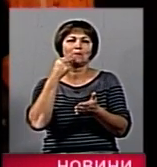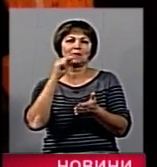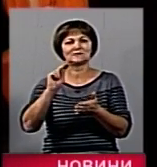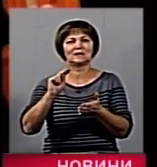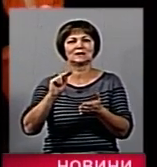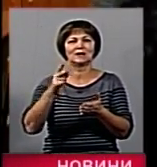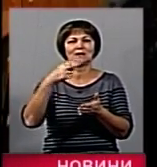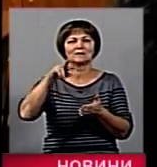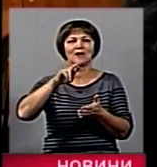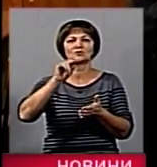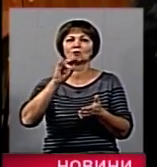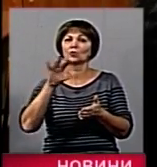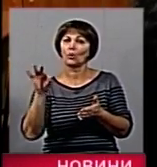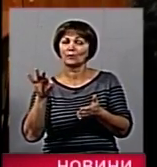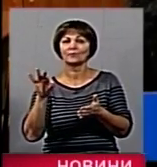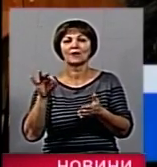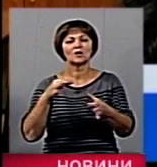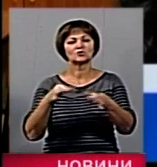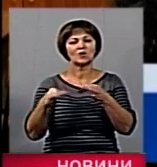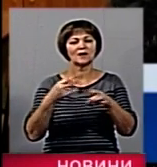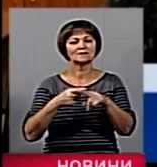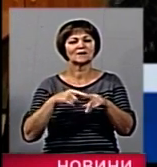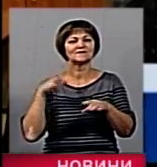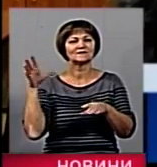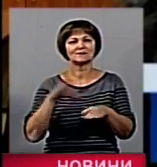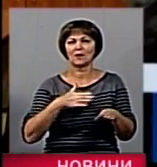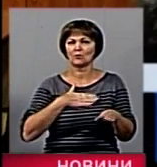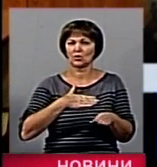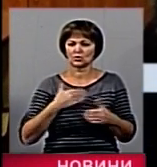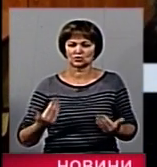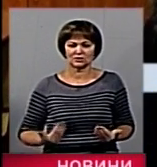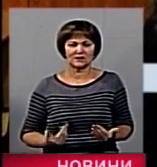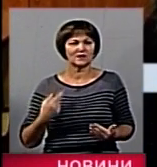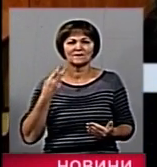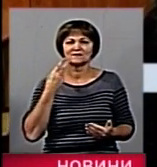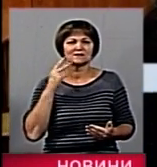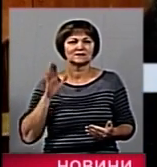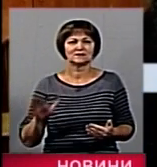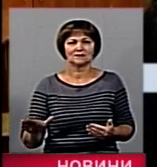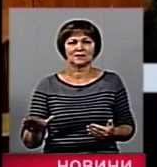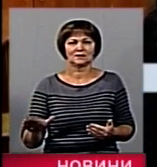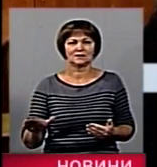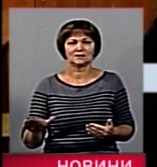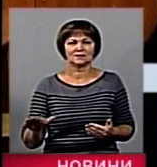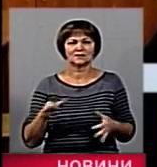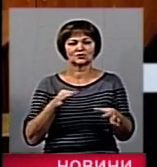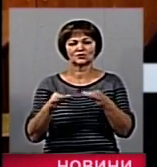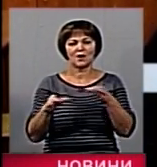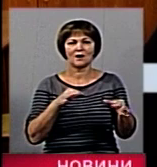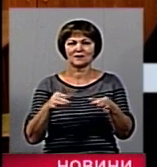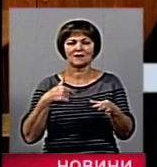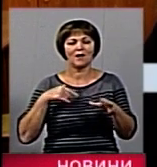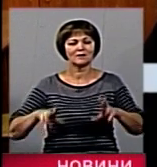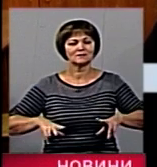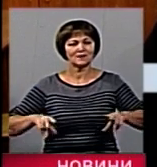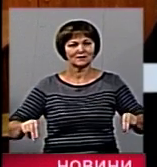Тетяна Дяченко. В шахі це для мене все моє життя, тому що в шахі я граю з дитинства, працюю я тренером спортивній